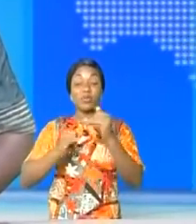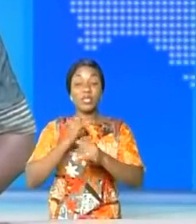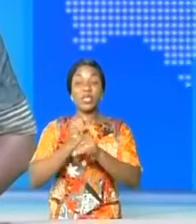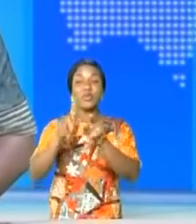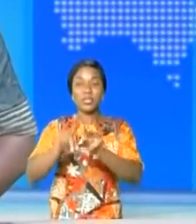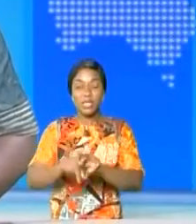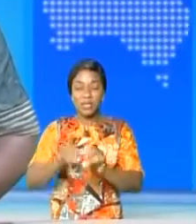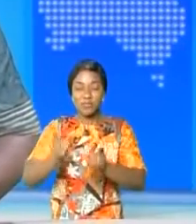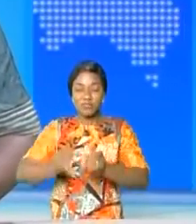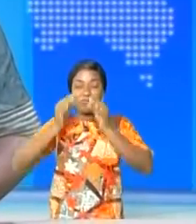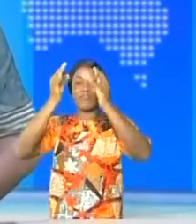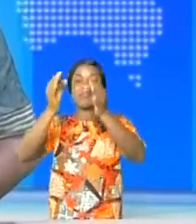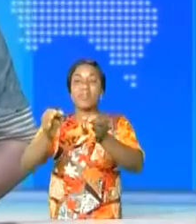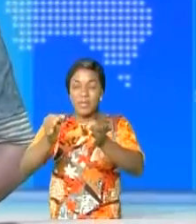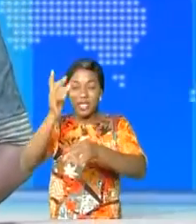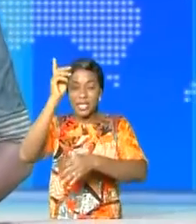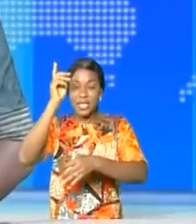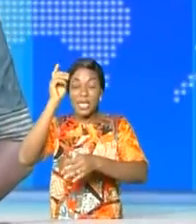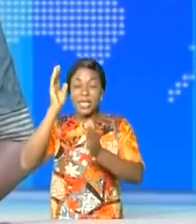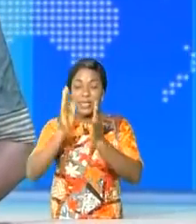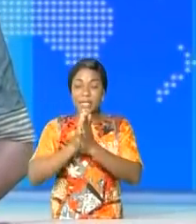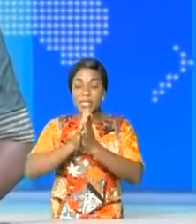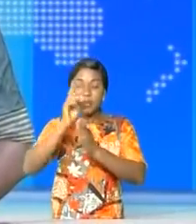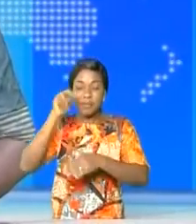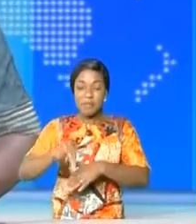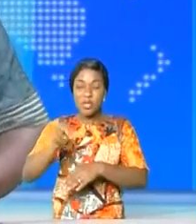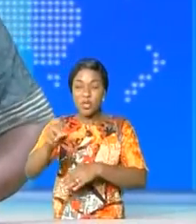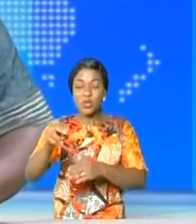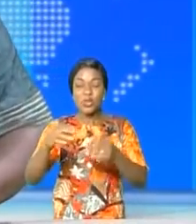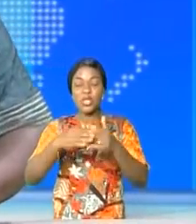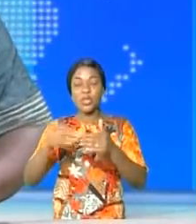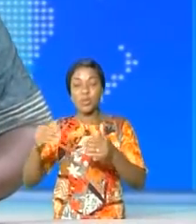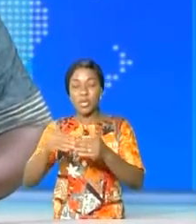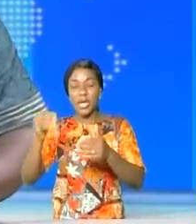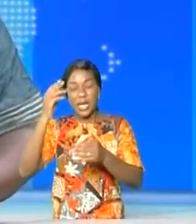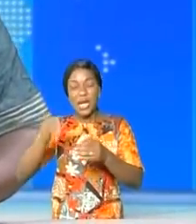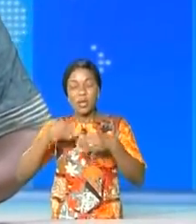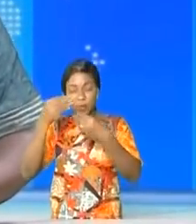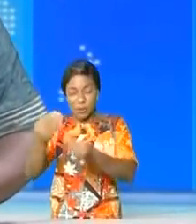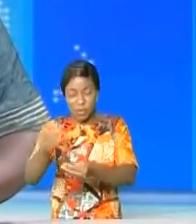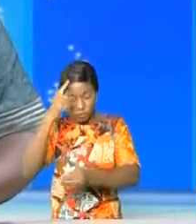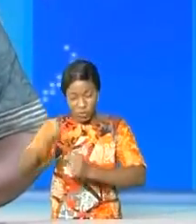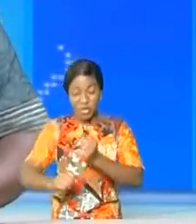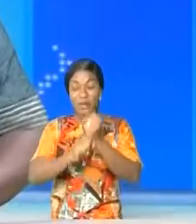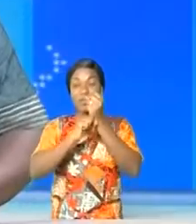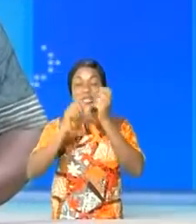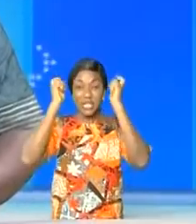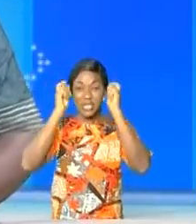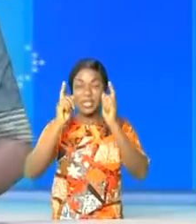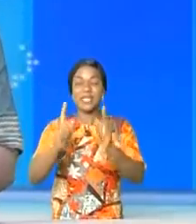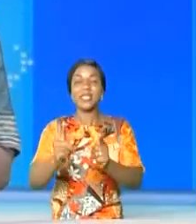reporté les décaissements de 10 millions de dollars et non l'arrêt du projet d'urgence pour l'équité et le renforcement du système